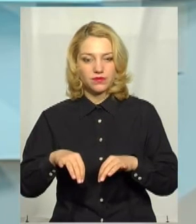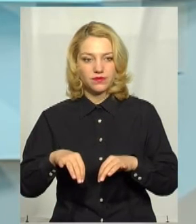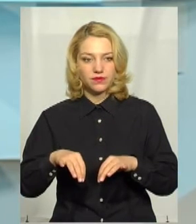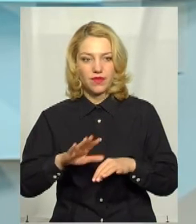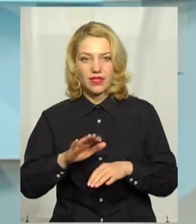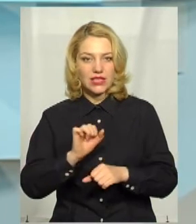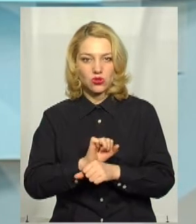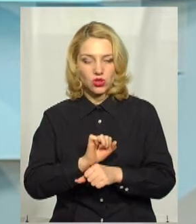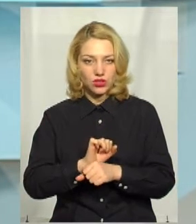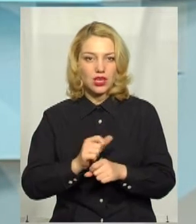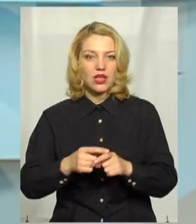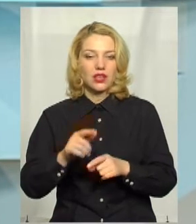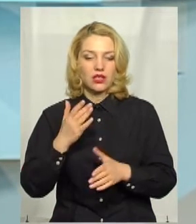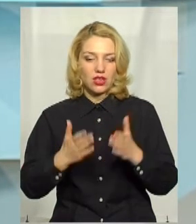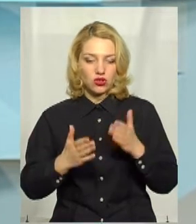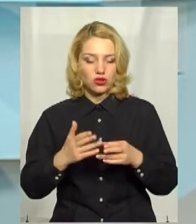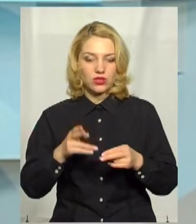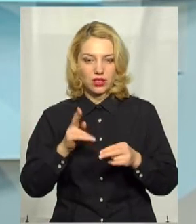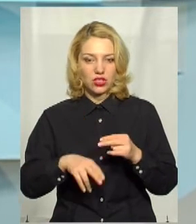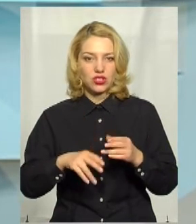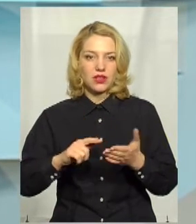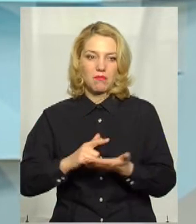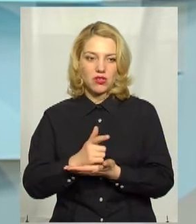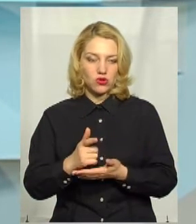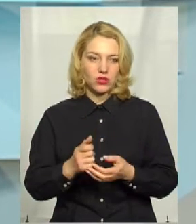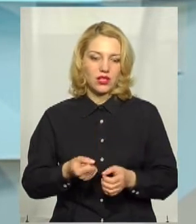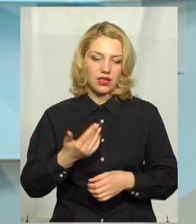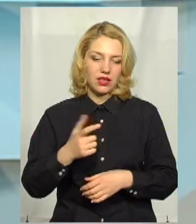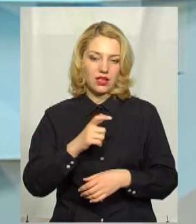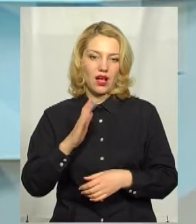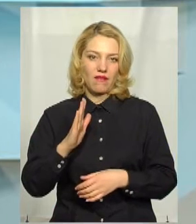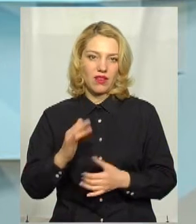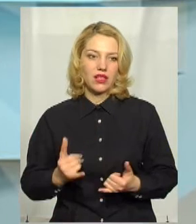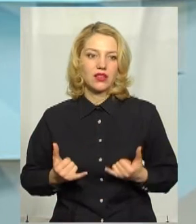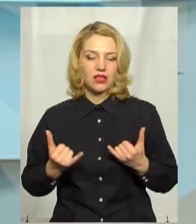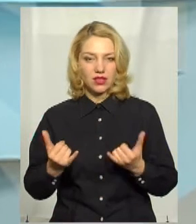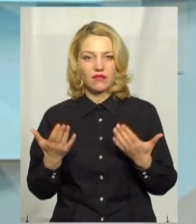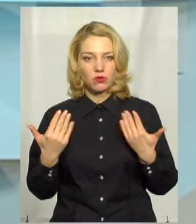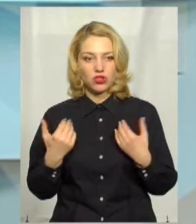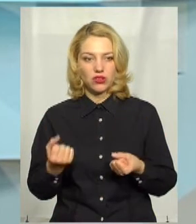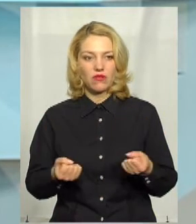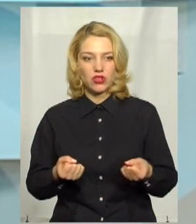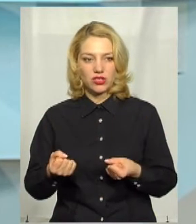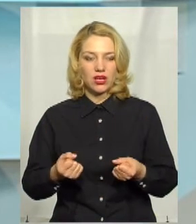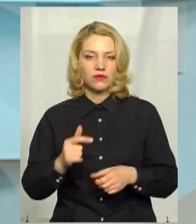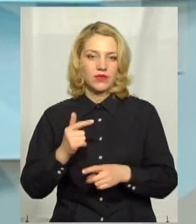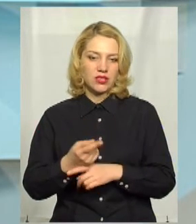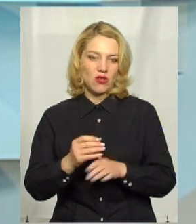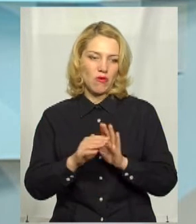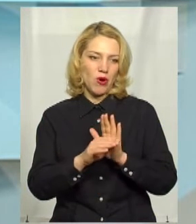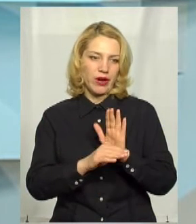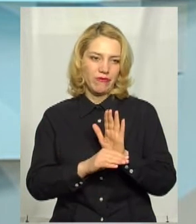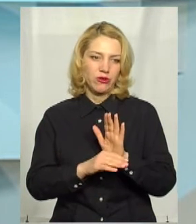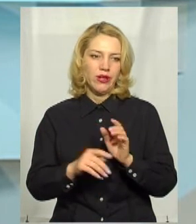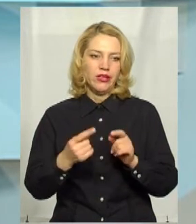Тобто, у разі закінчення маршруту декілька хвилина відпочинок водія і знову по графіку.